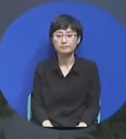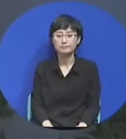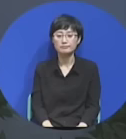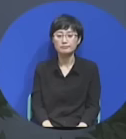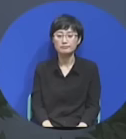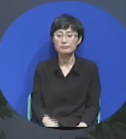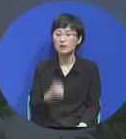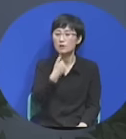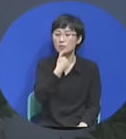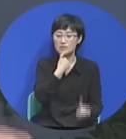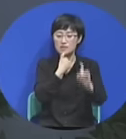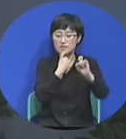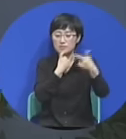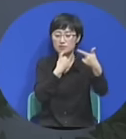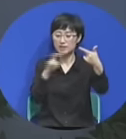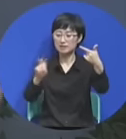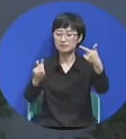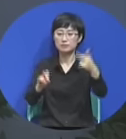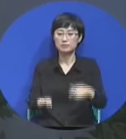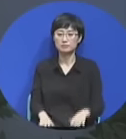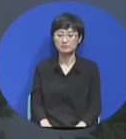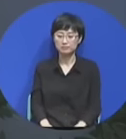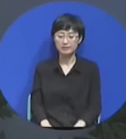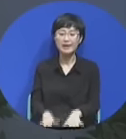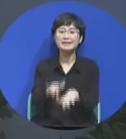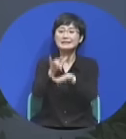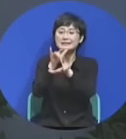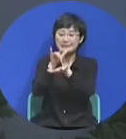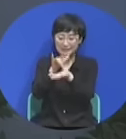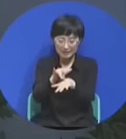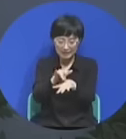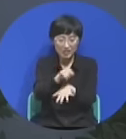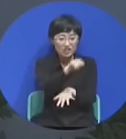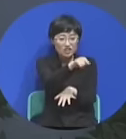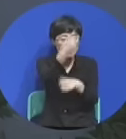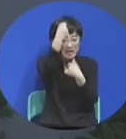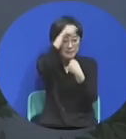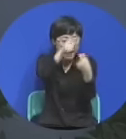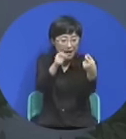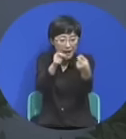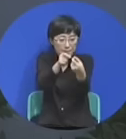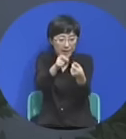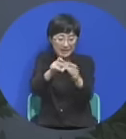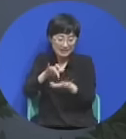노오바 신문장 20절에 사단을 너의 발 앞에 무릎 꿇게 할 것이다